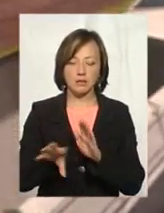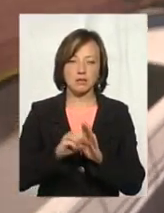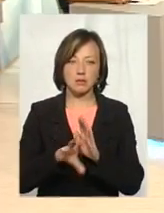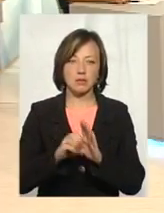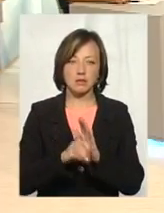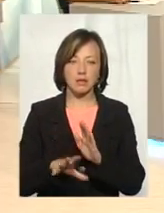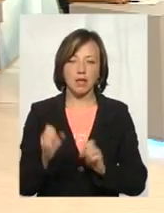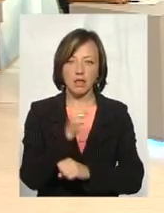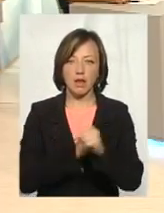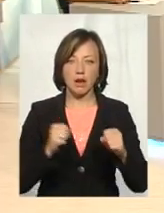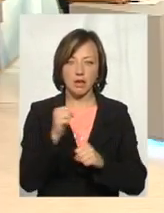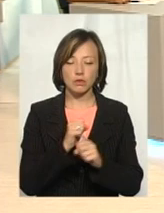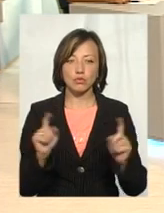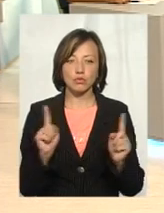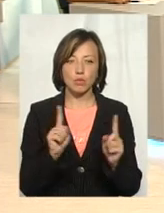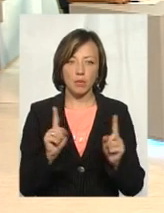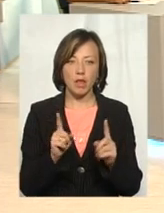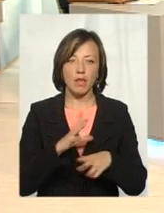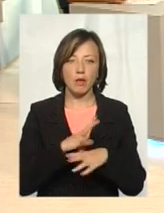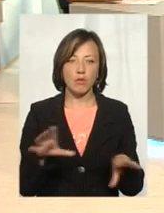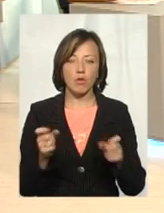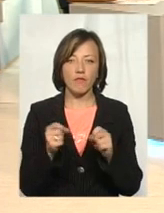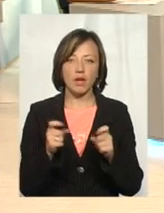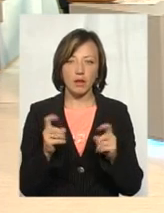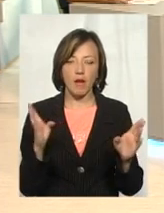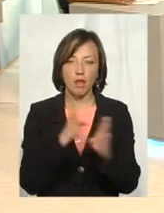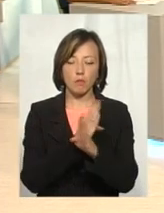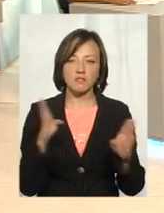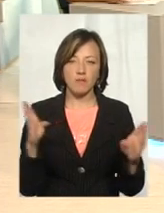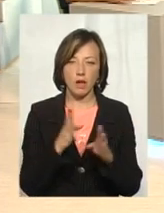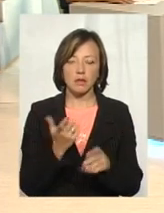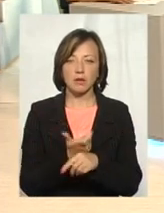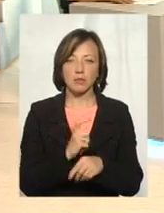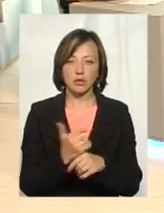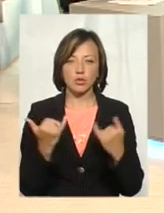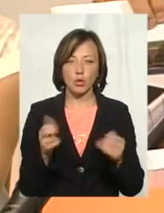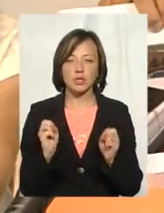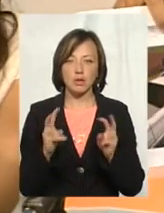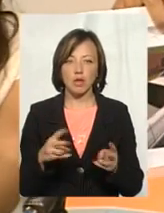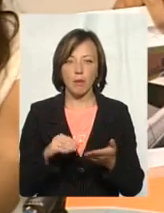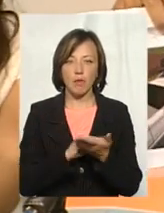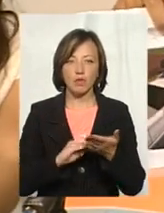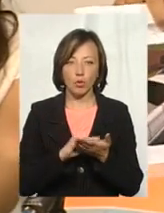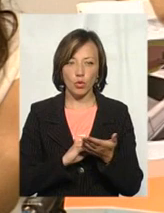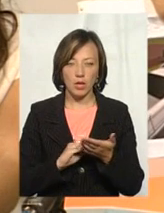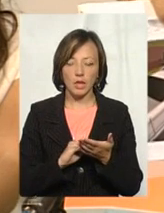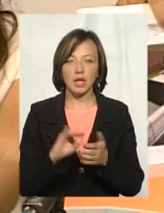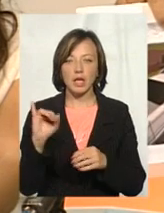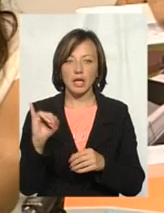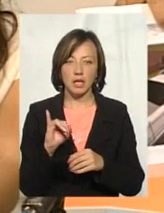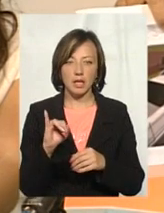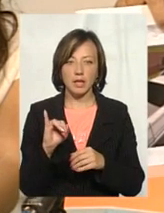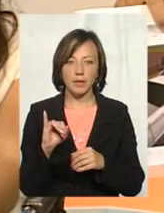газогенераторну, для того, щоб не було викидів в атмосферу. Що є найбільшою сьогодні загрозою. Я повторюю, друге. І